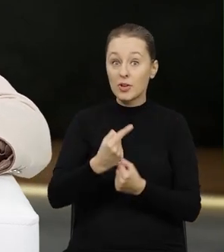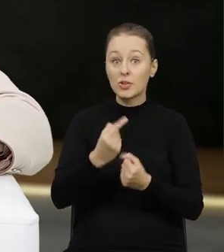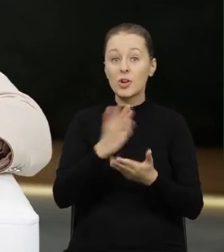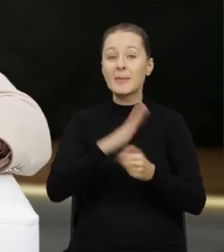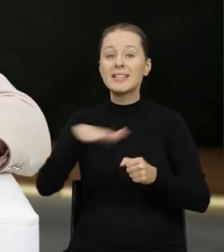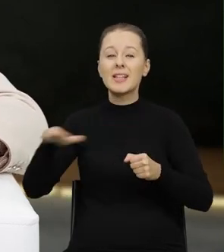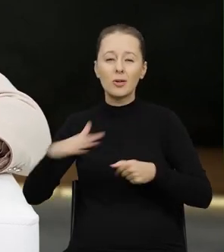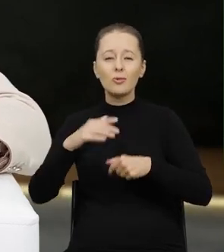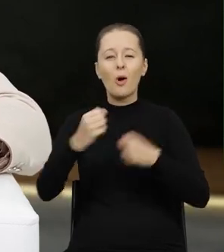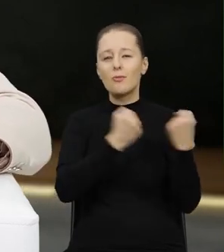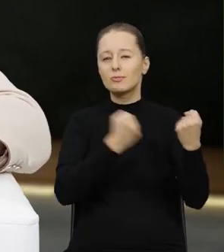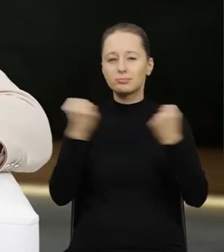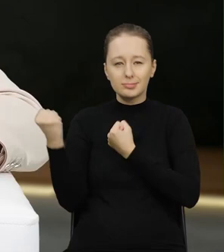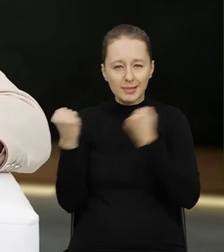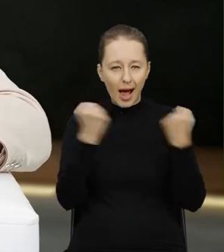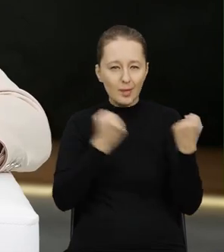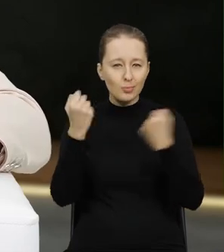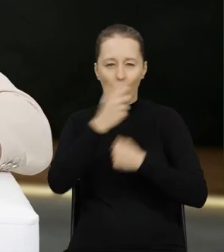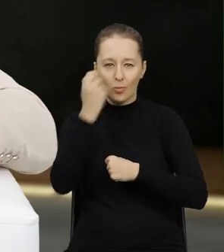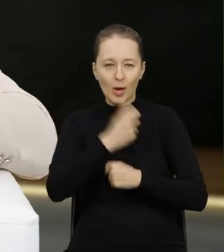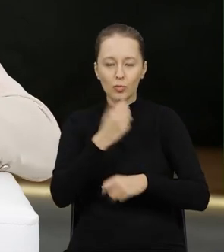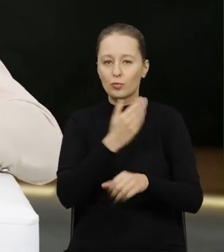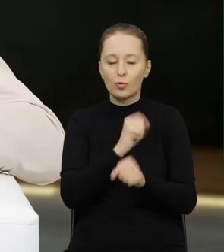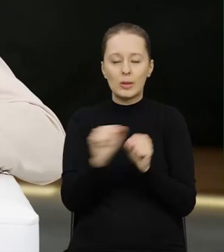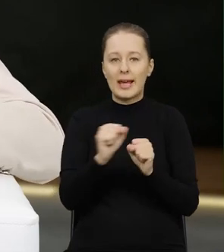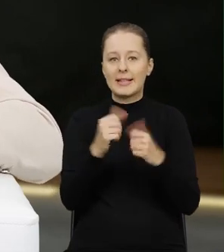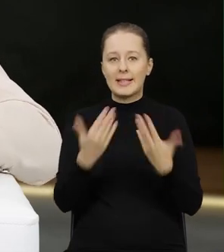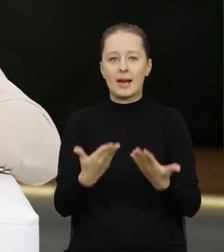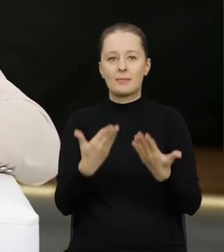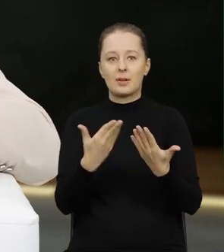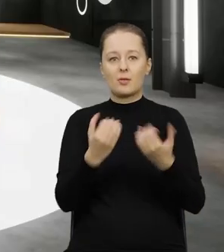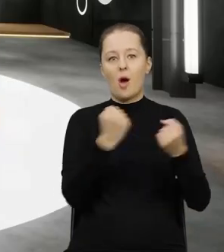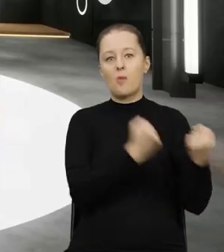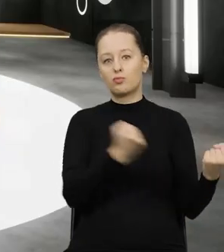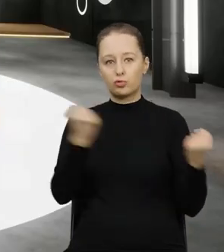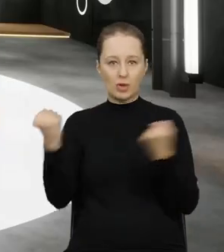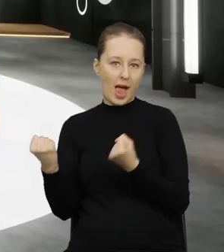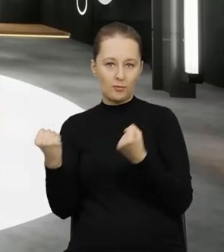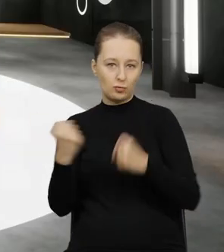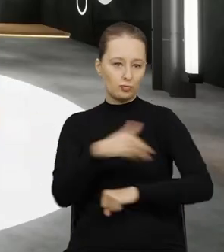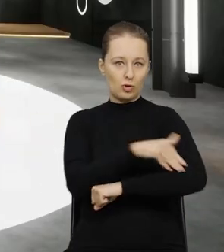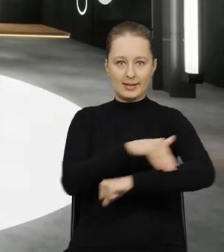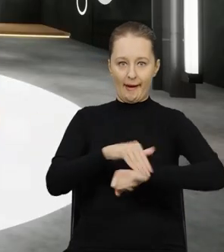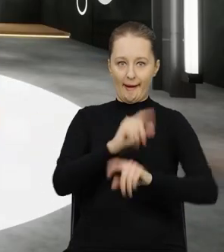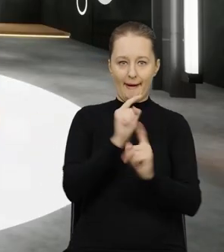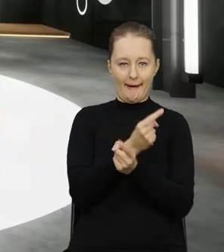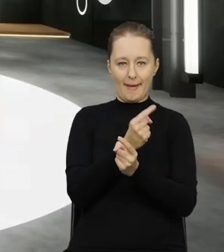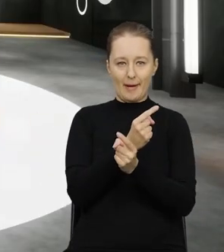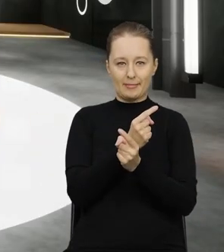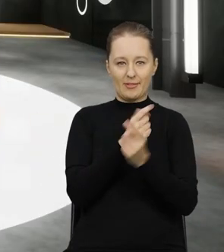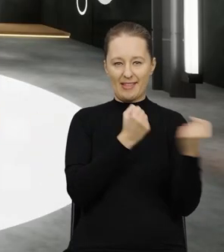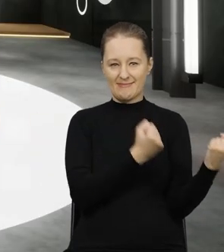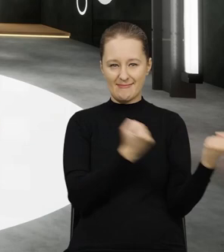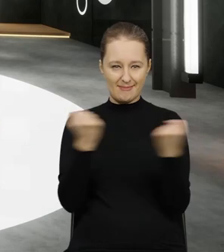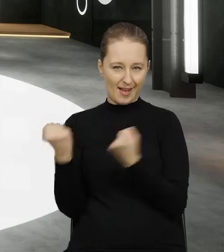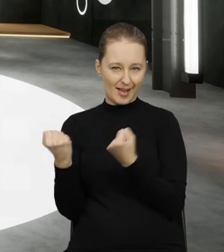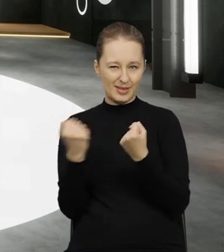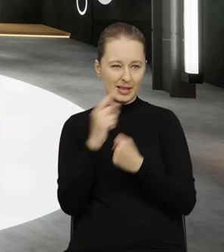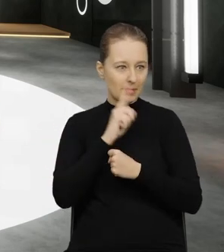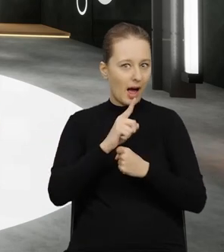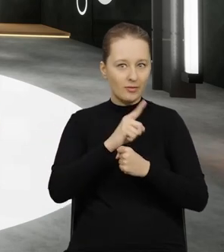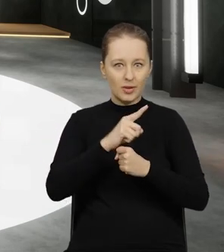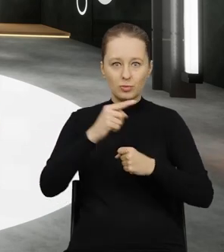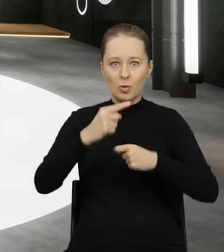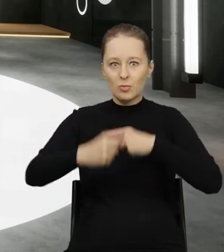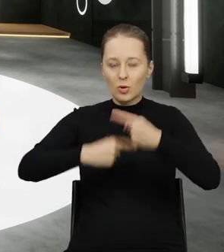że samo międzynarodowe przemieszczanie odpadów to jakby nie jest sam fizyczny przewóz odpadów przez granicę, sam fizyczny transport. To